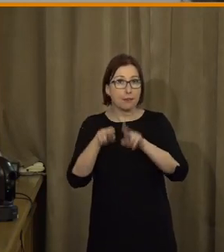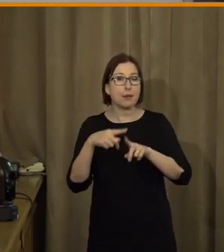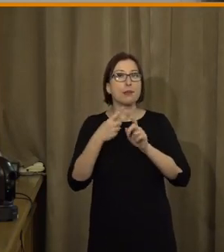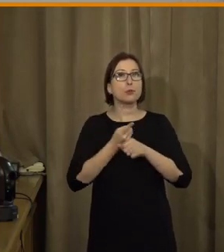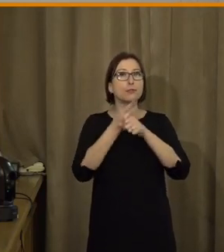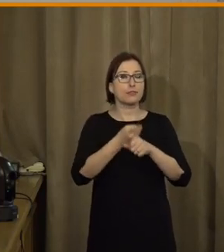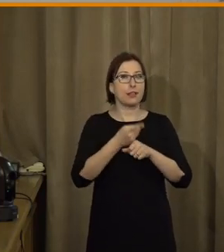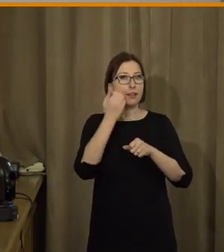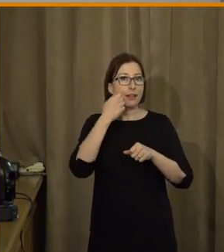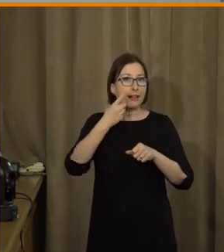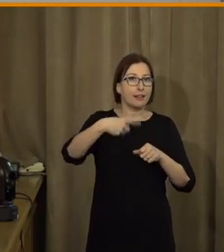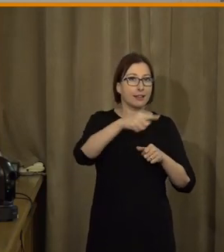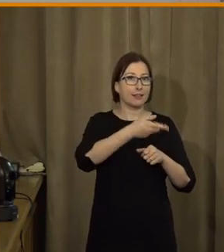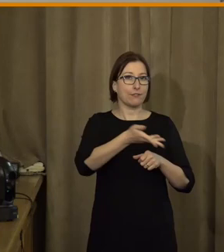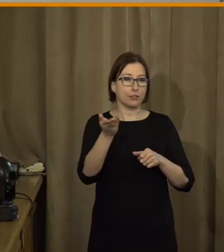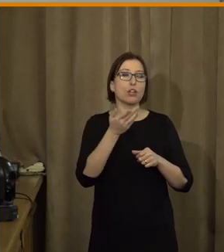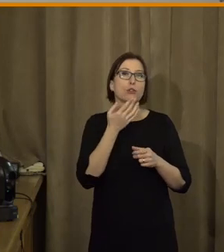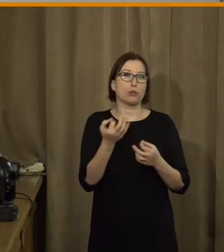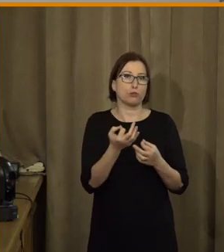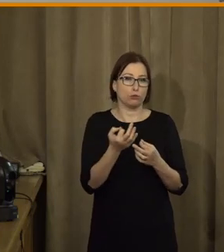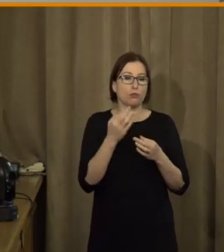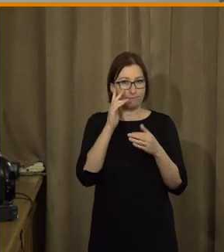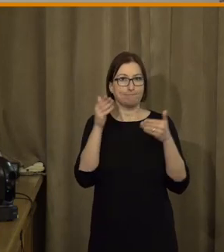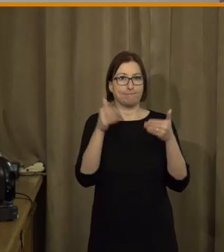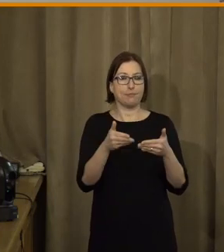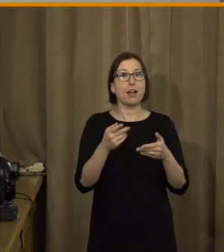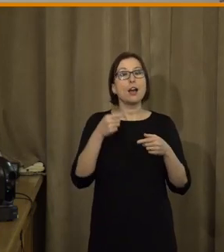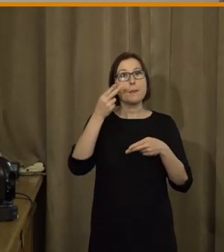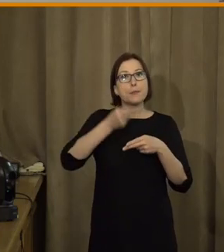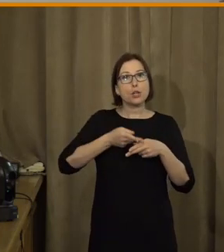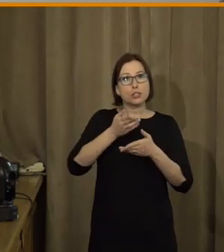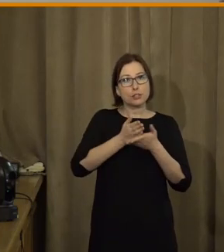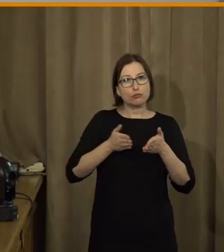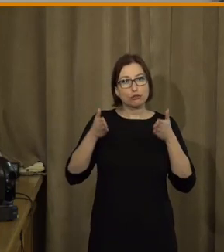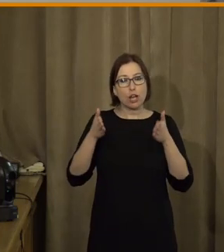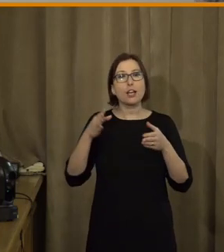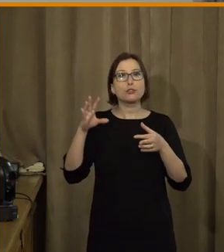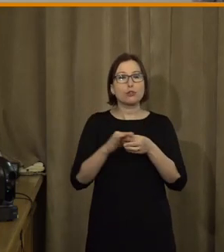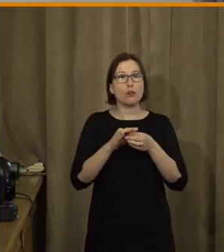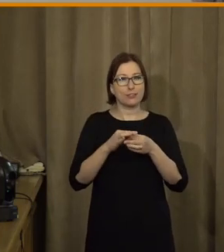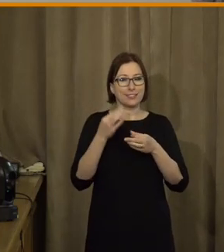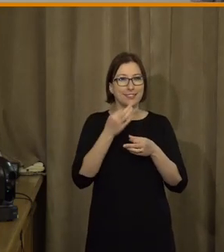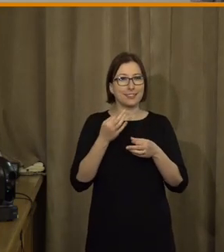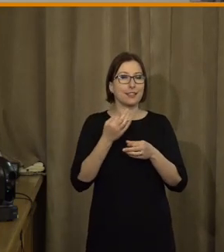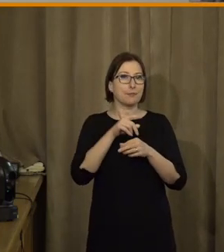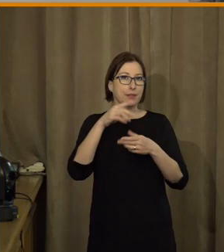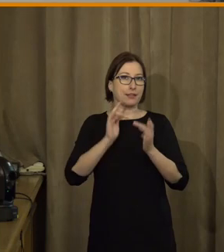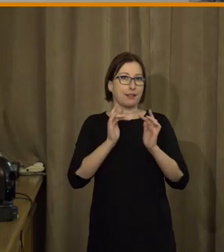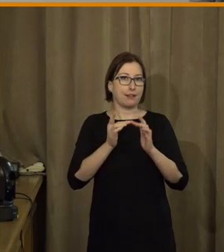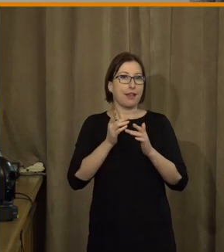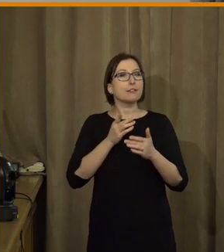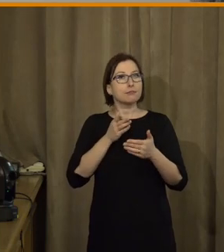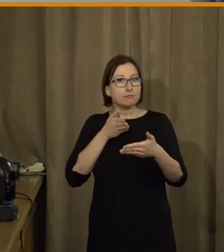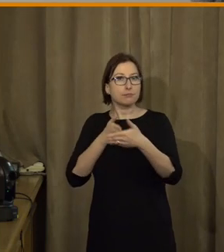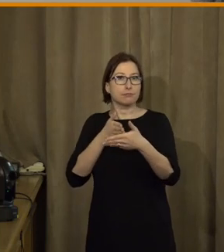všeobecně mimo jiné. A tento poslední panel se věnuje digitálnímu vyloučení. My jsme celé ráno mluvili,